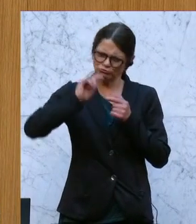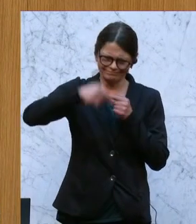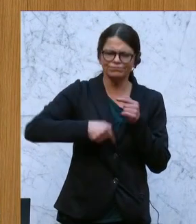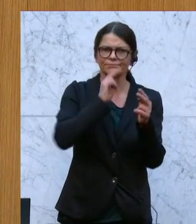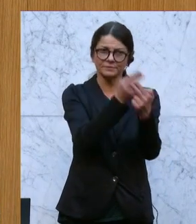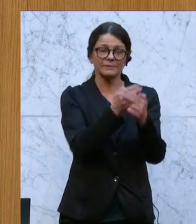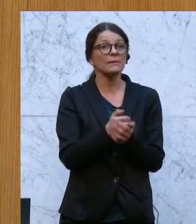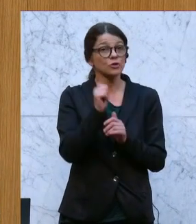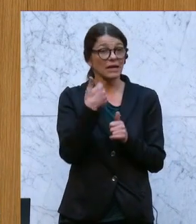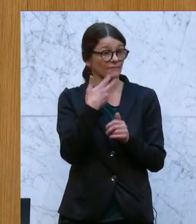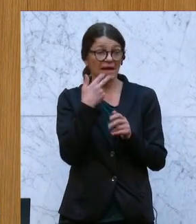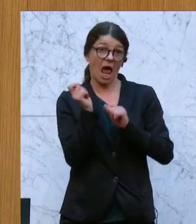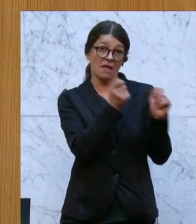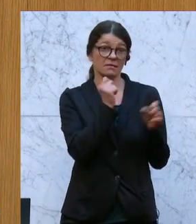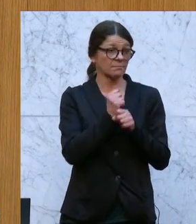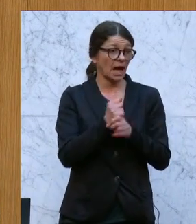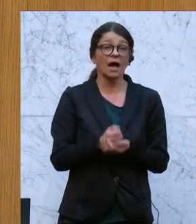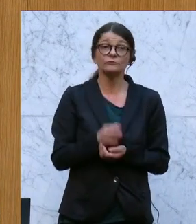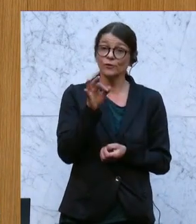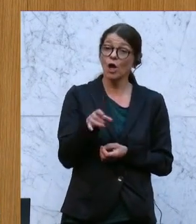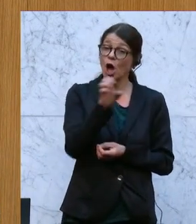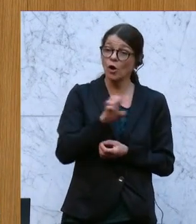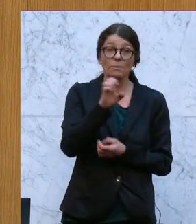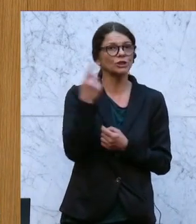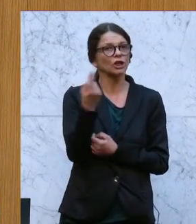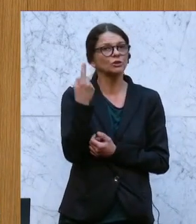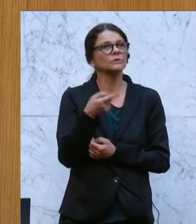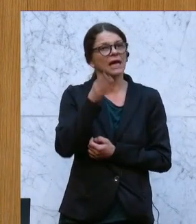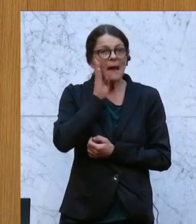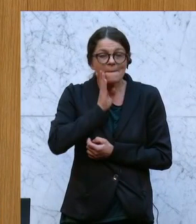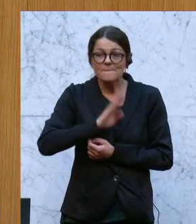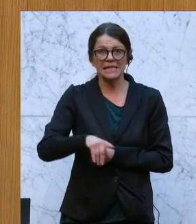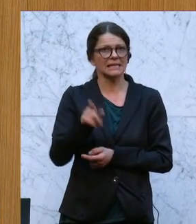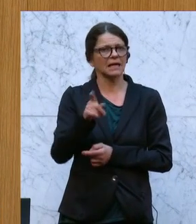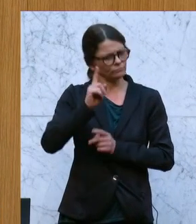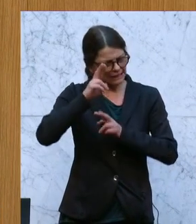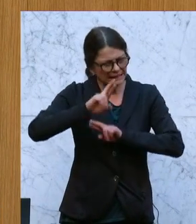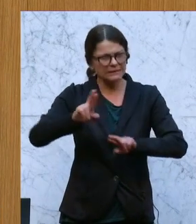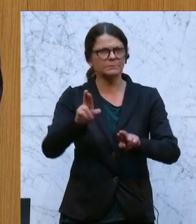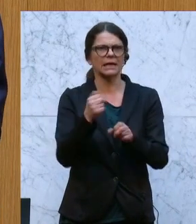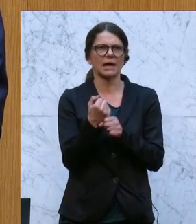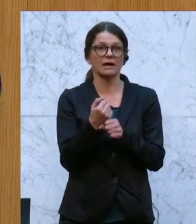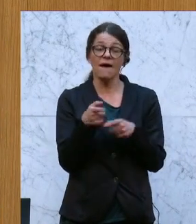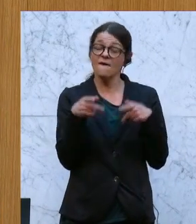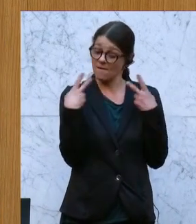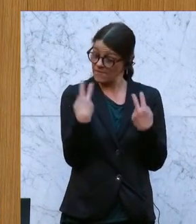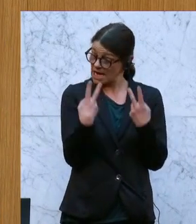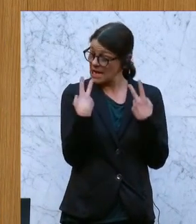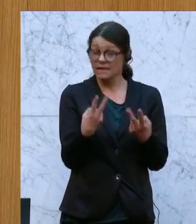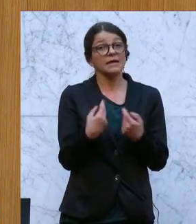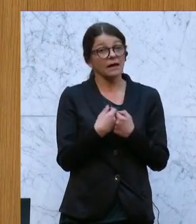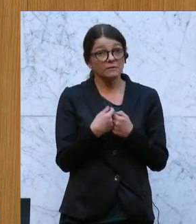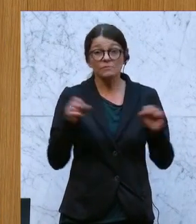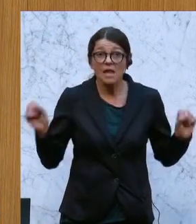ich zunächst den Antragstellern für diese Europastunde Respekt zollen für das sehr, sehr wichtige, aktuelle